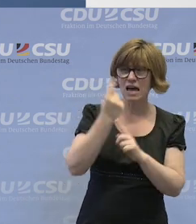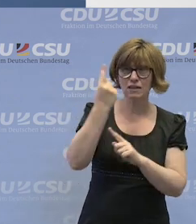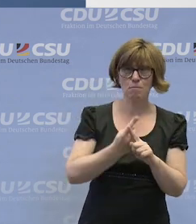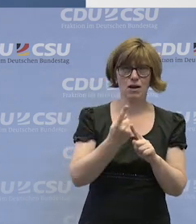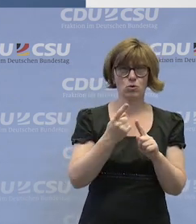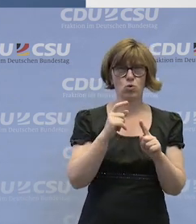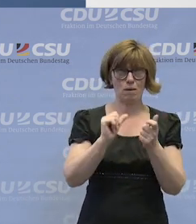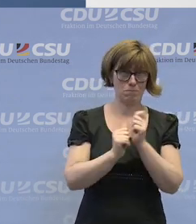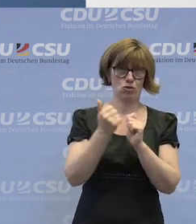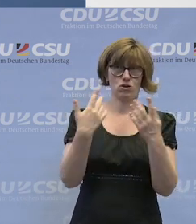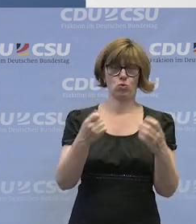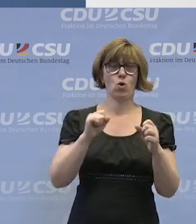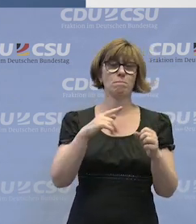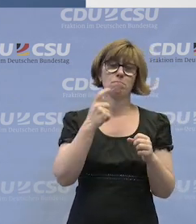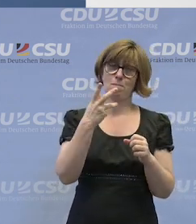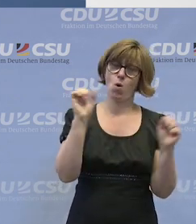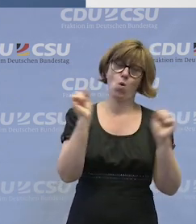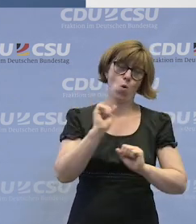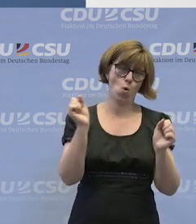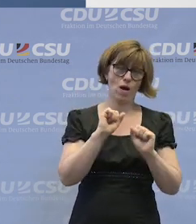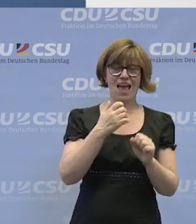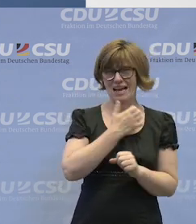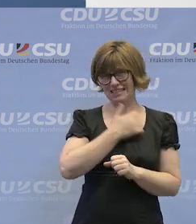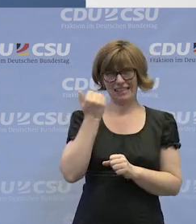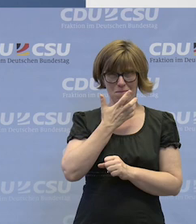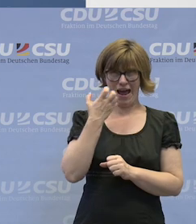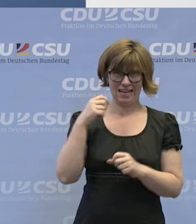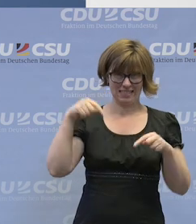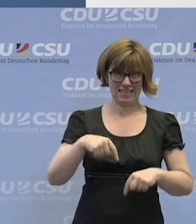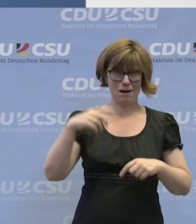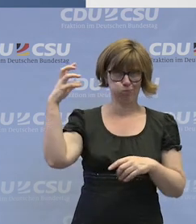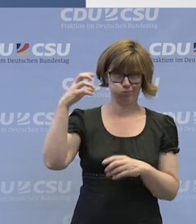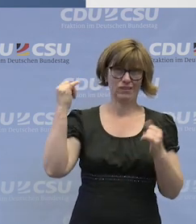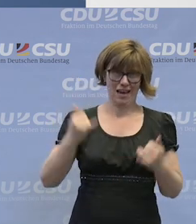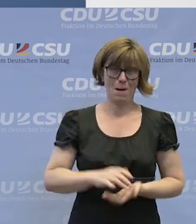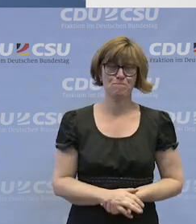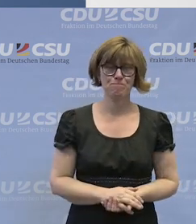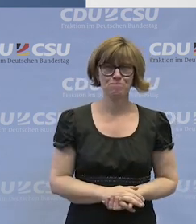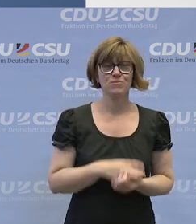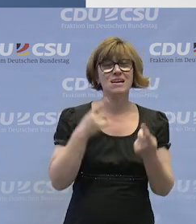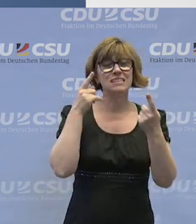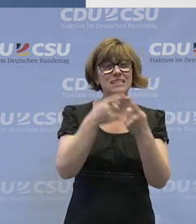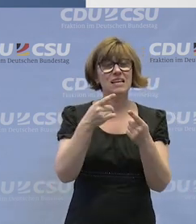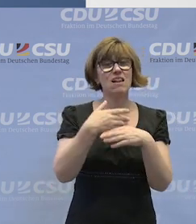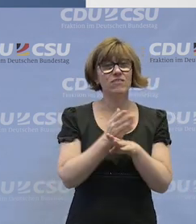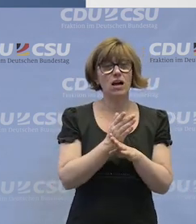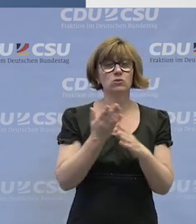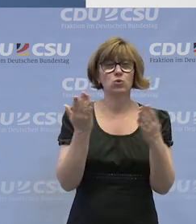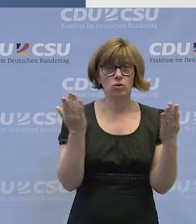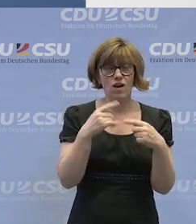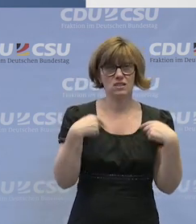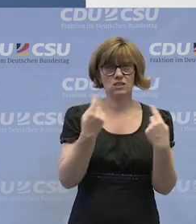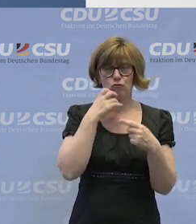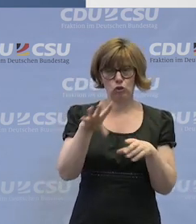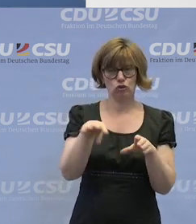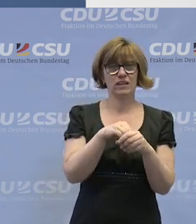Temperaturen insbesondere geht es hier manchmal sehr heiß her. Ziel unserer Fraktion ist es, eine